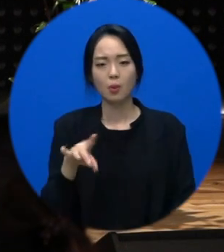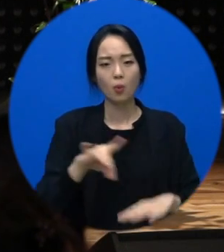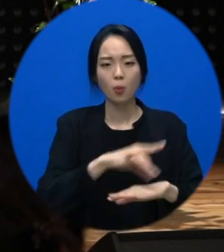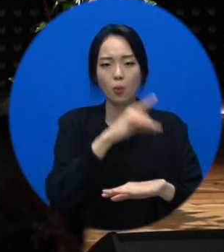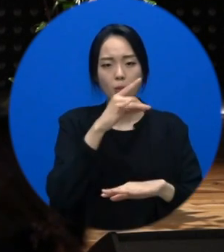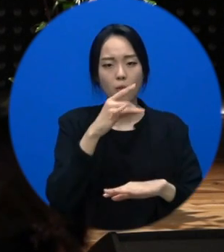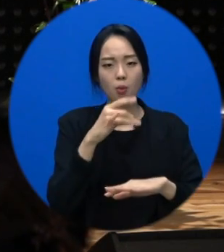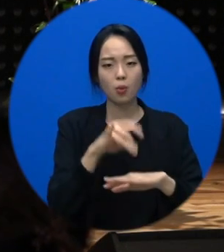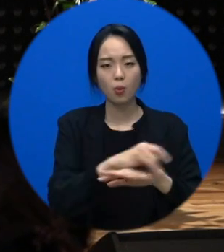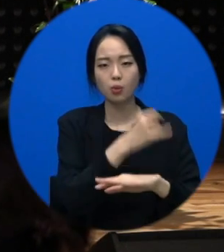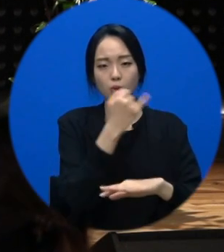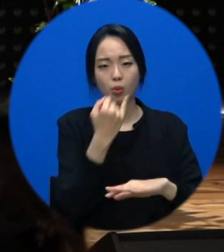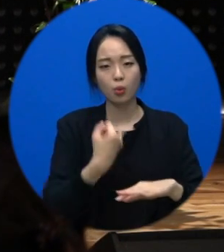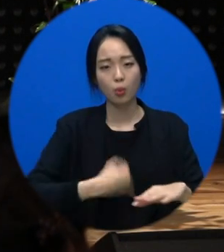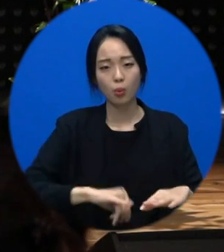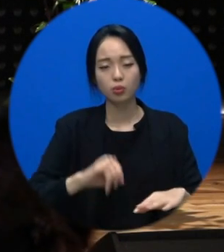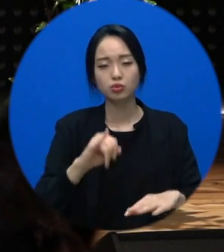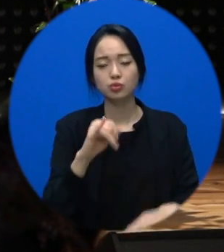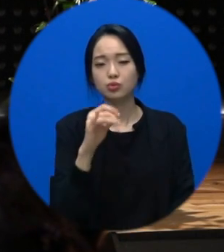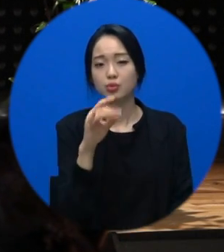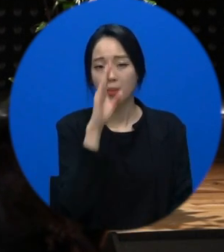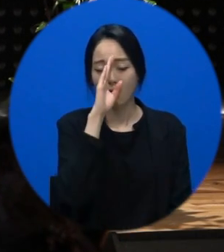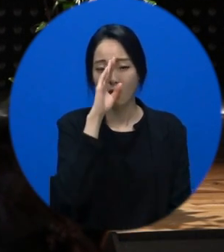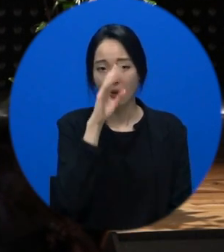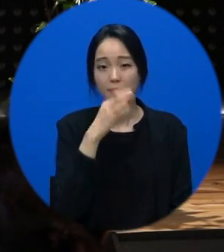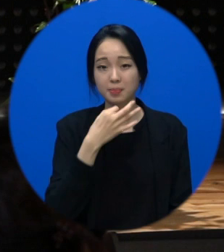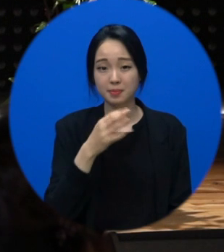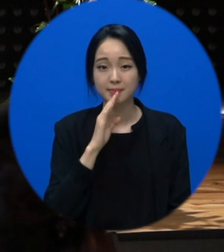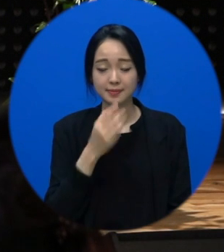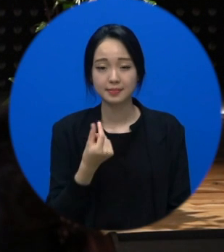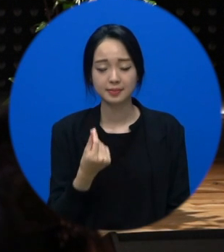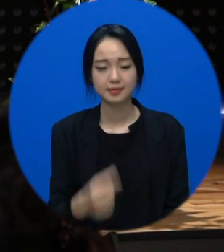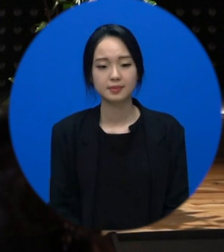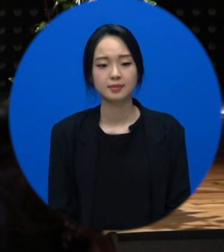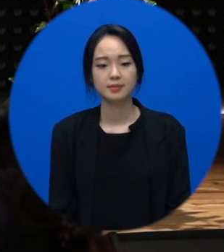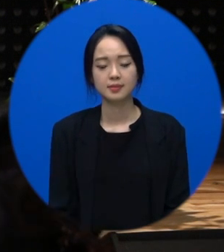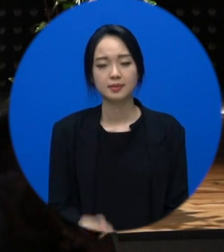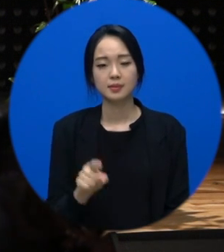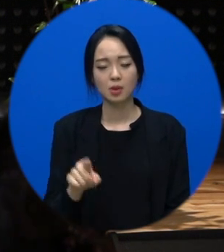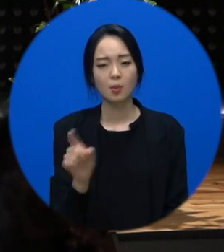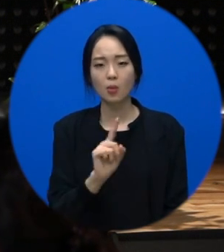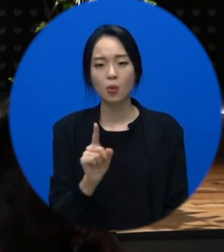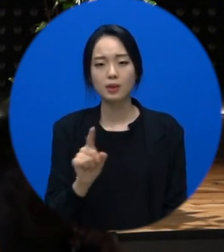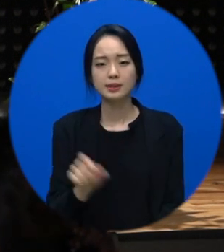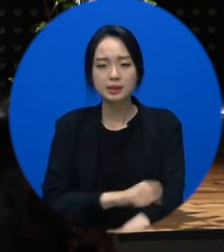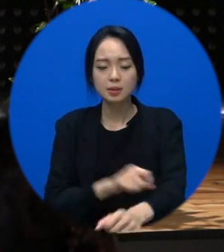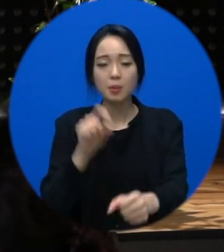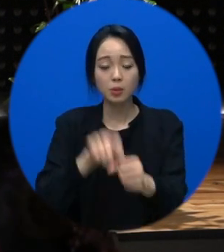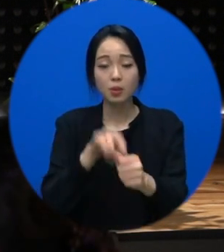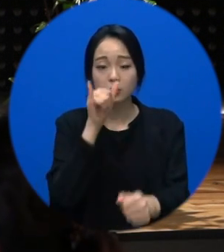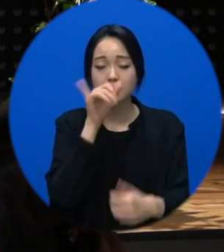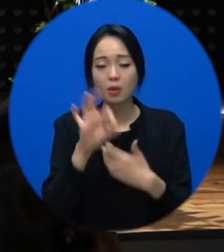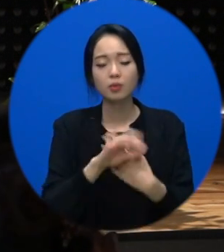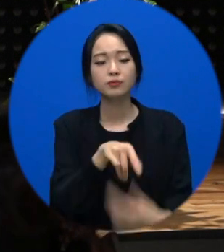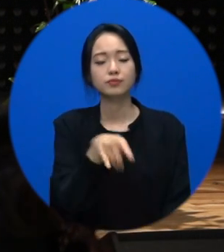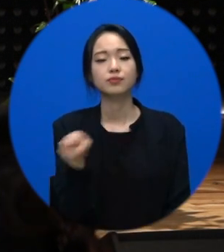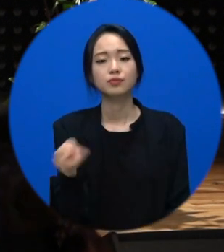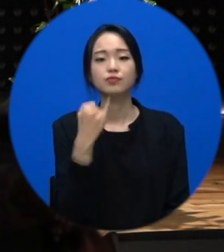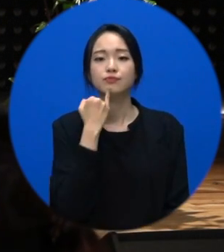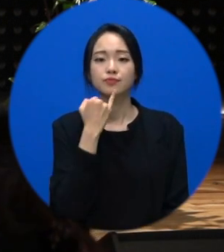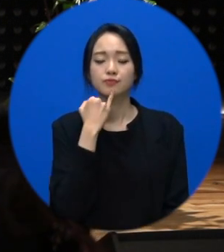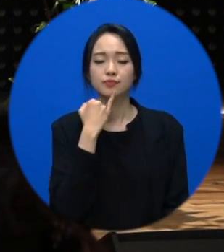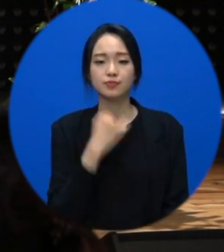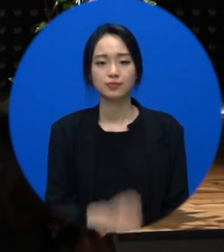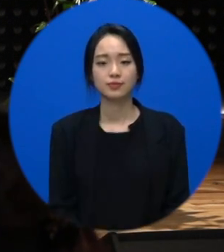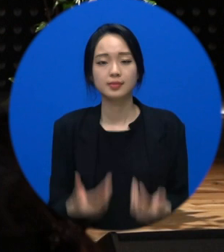두 가지 다 특정 목적에 의하면 굉장히 바람직하다고 생각합니다. 성형수술 내가 스스로 내가 만족하면